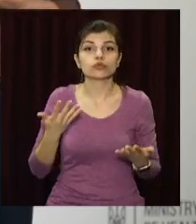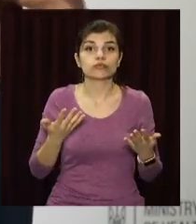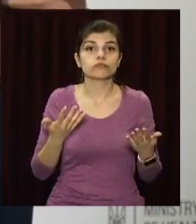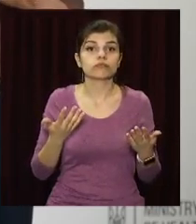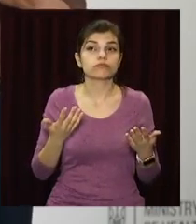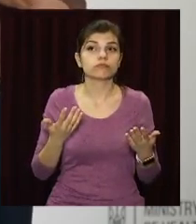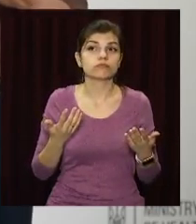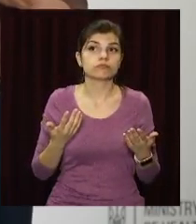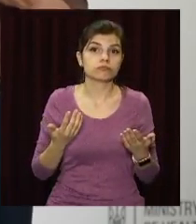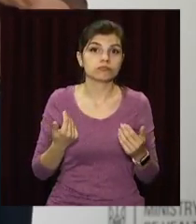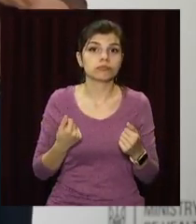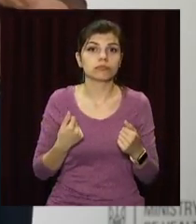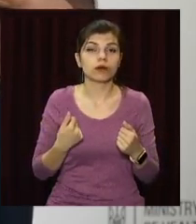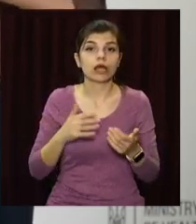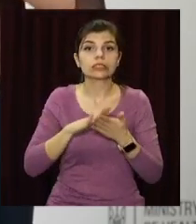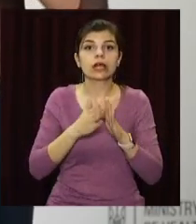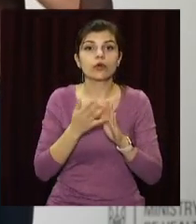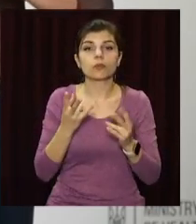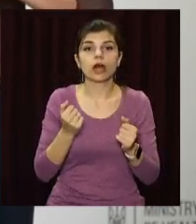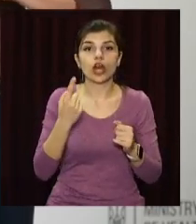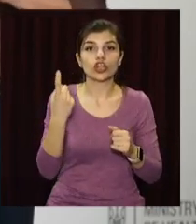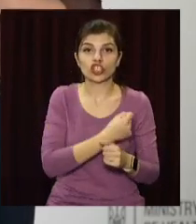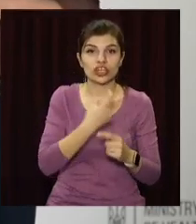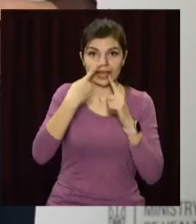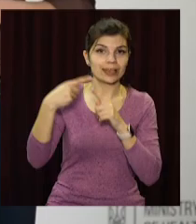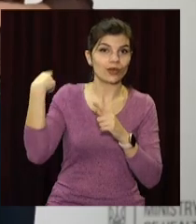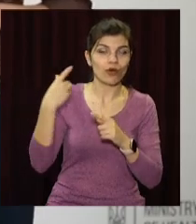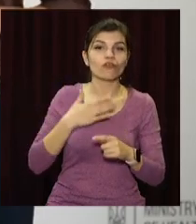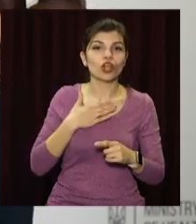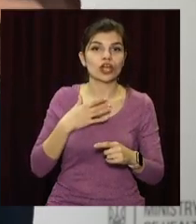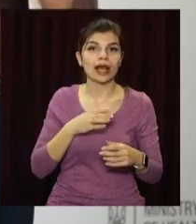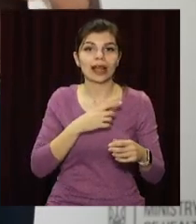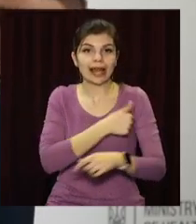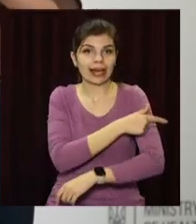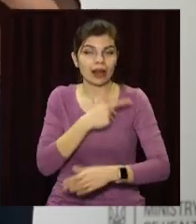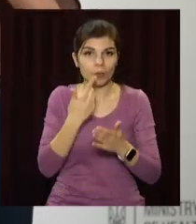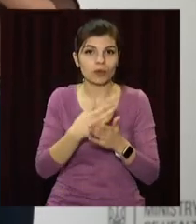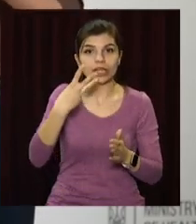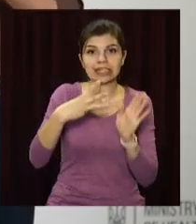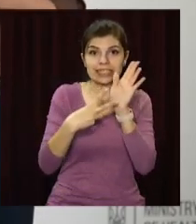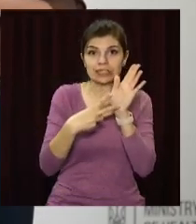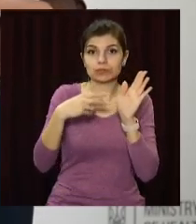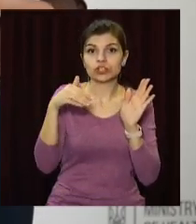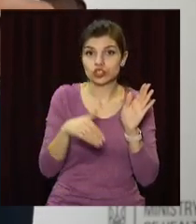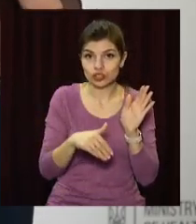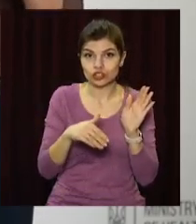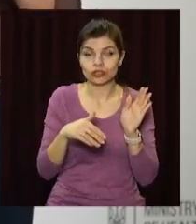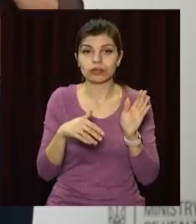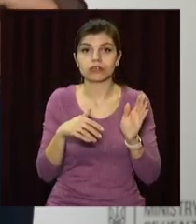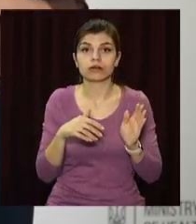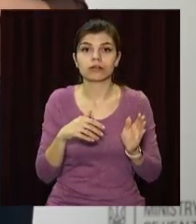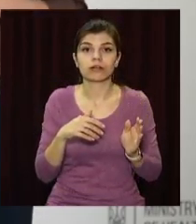станом на тиждень тому в наших лікарнях перебувало близько 37 тисяч